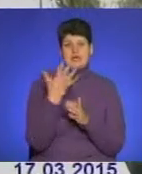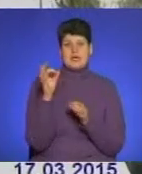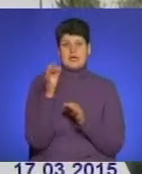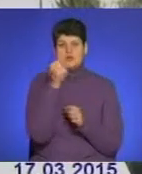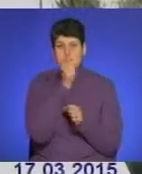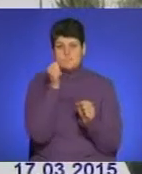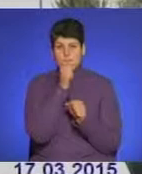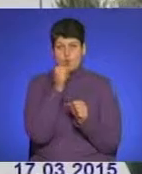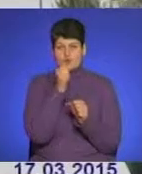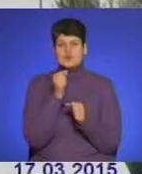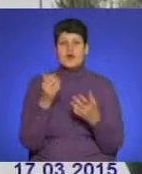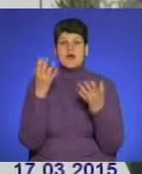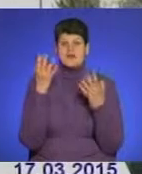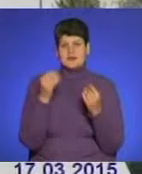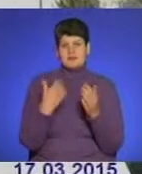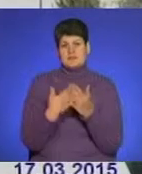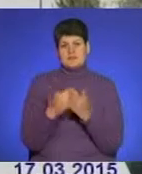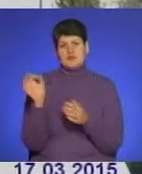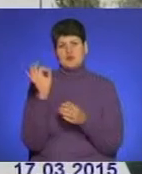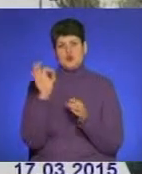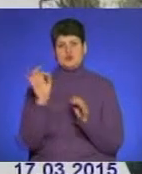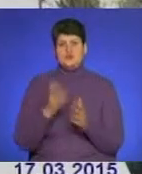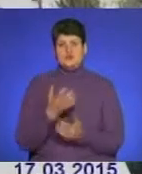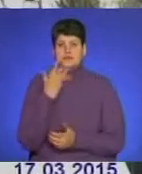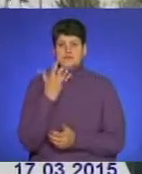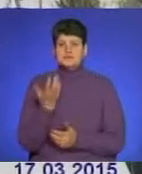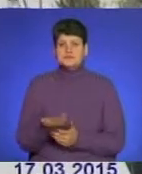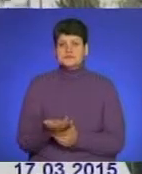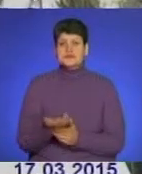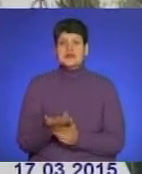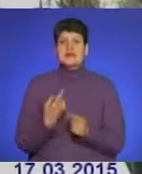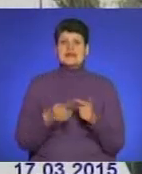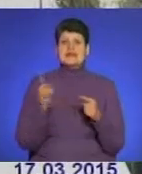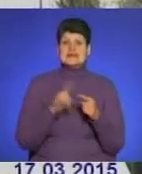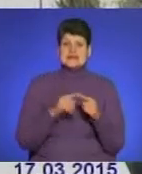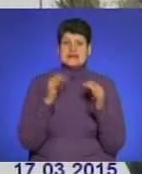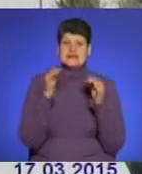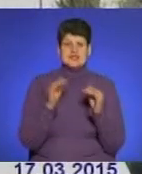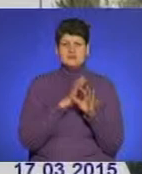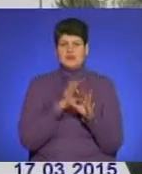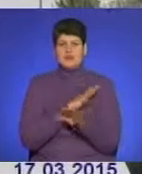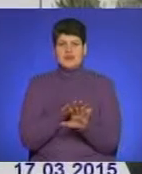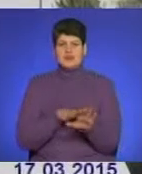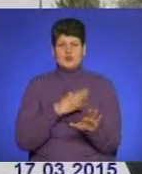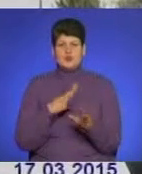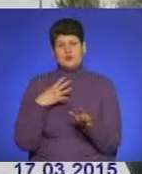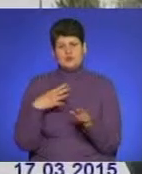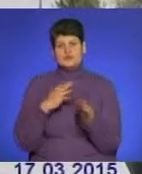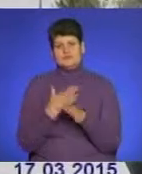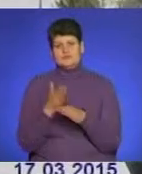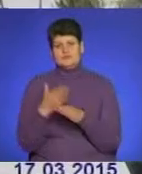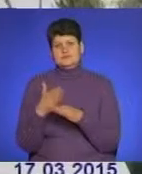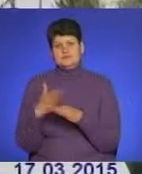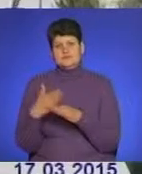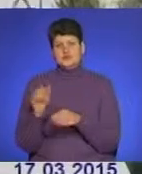морозу, а оденні будуть близькими до 0 градусів. Проте це зниження буде нетривалим, і в подальшому очікується поступове